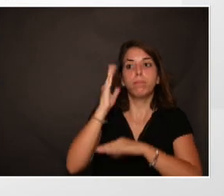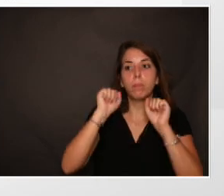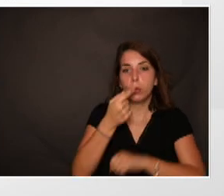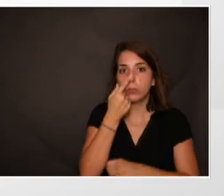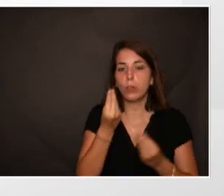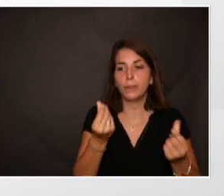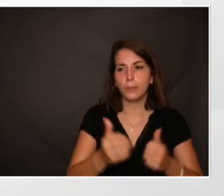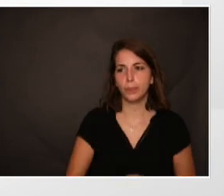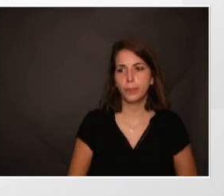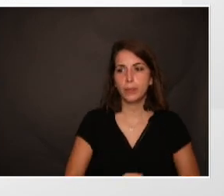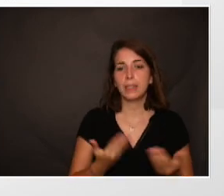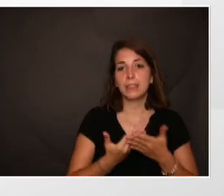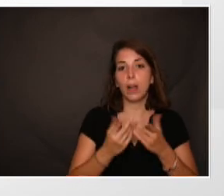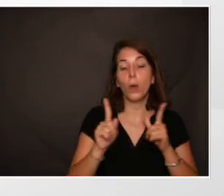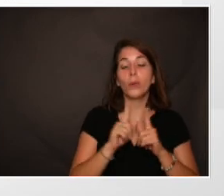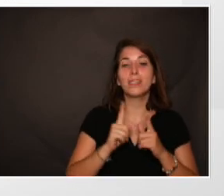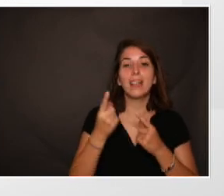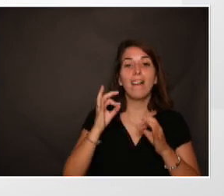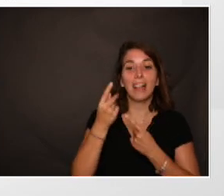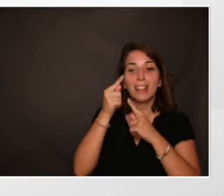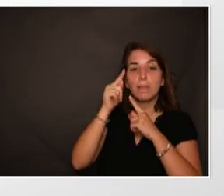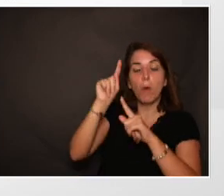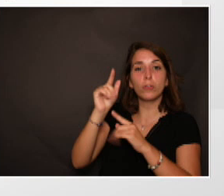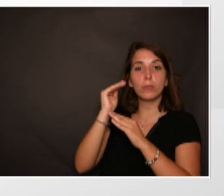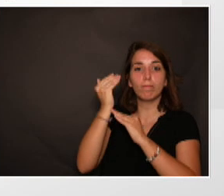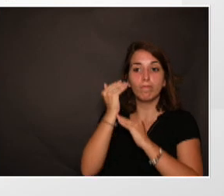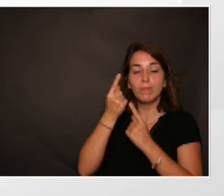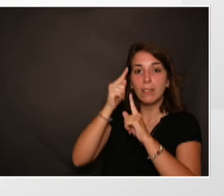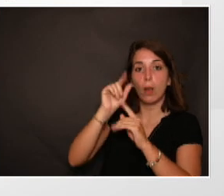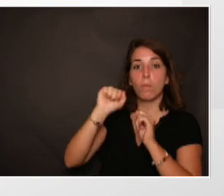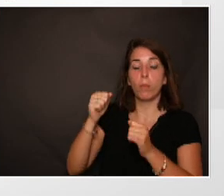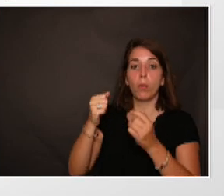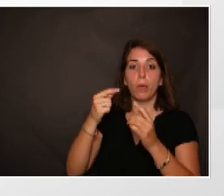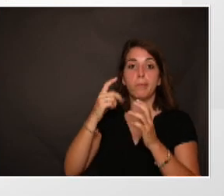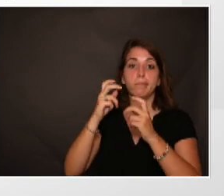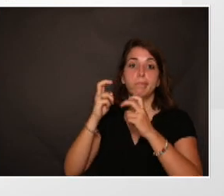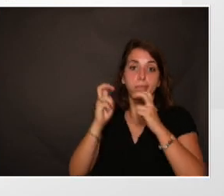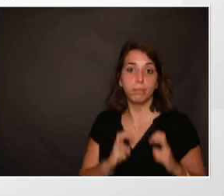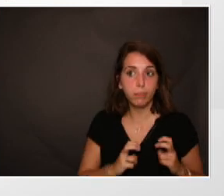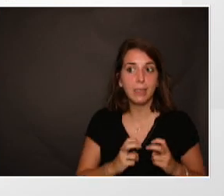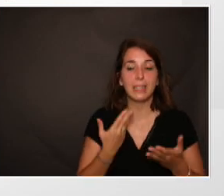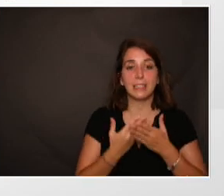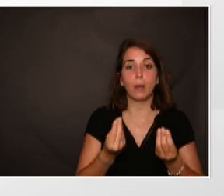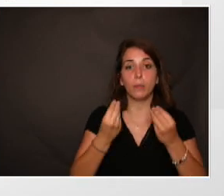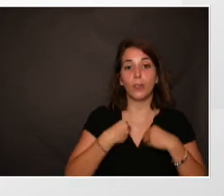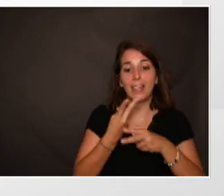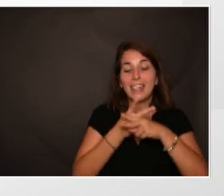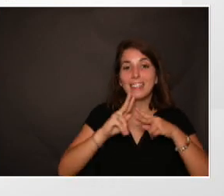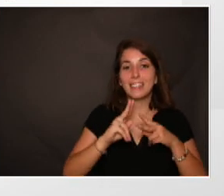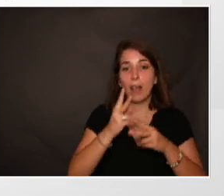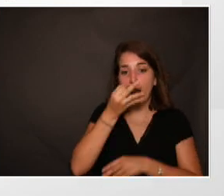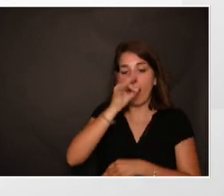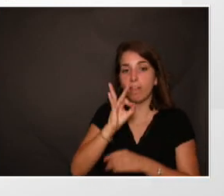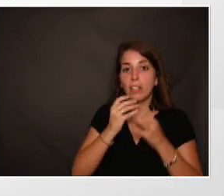un déficit immunitaire plus important lié, on le verra, à la dénutrition. Et ça, ça va entraîner des risques infectieux plus